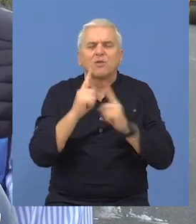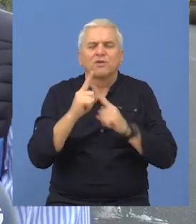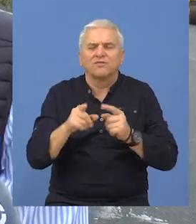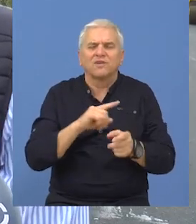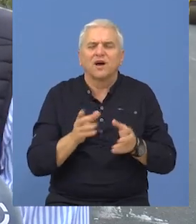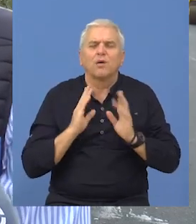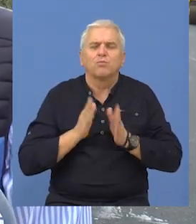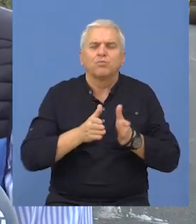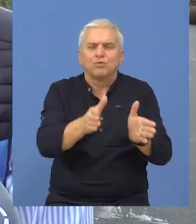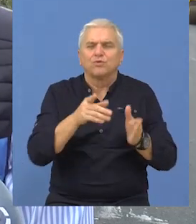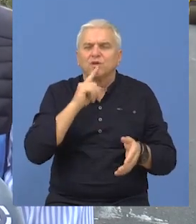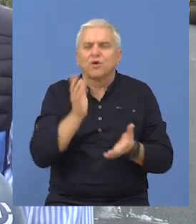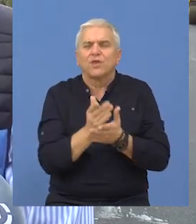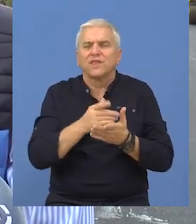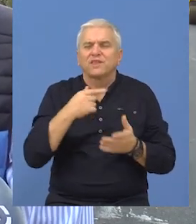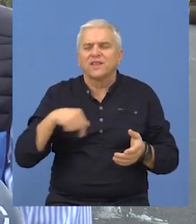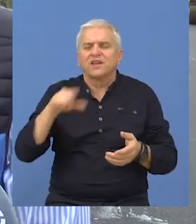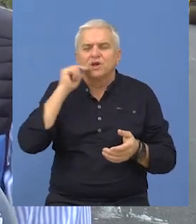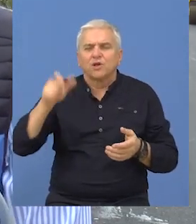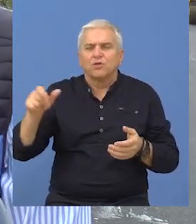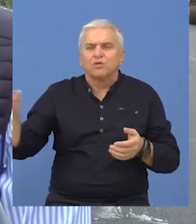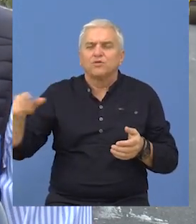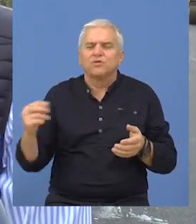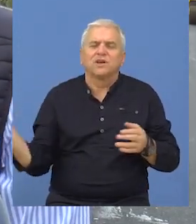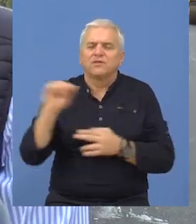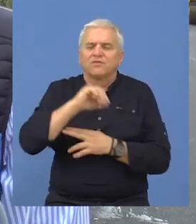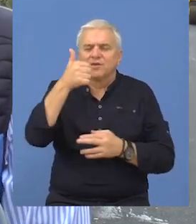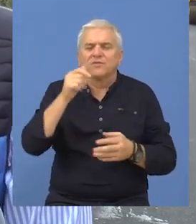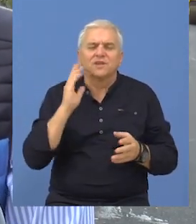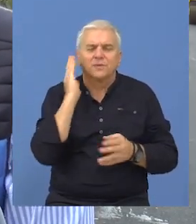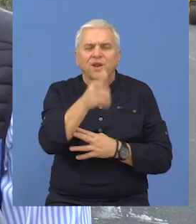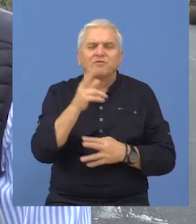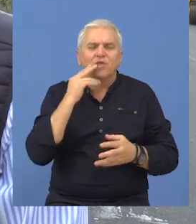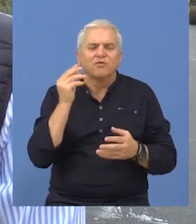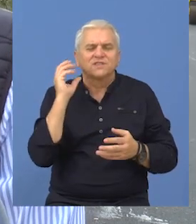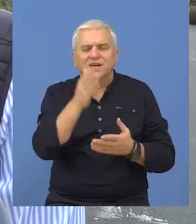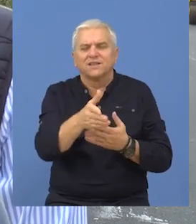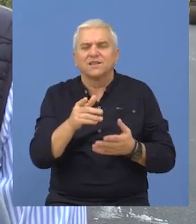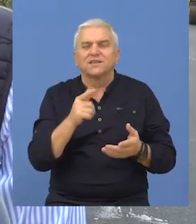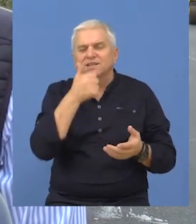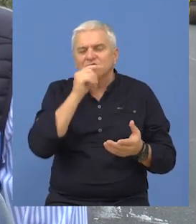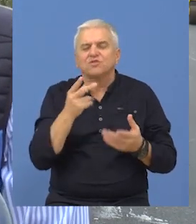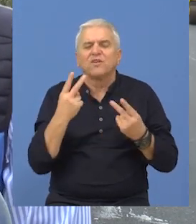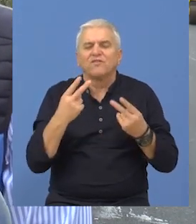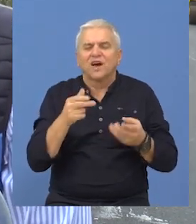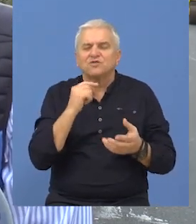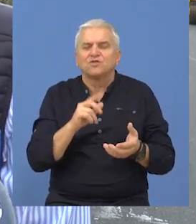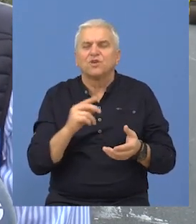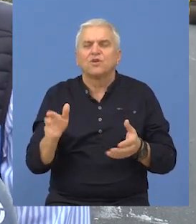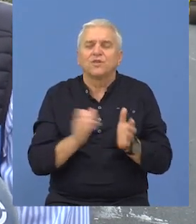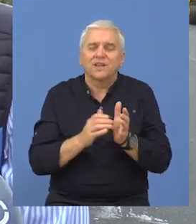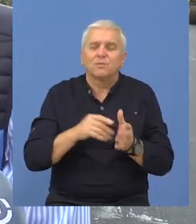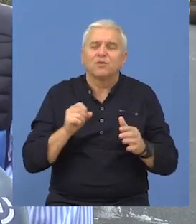najfrekventnijih puteva, dakle, deonica kojom naši sugrađani najčešće idu ka Novom Sadu i nešto što je zaista